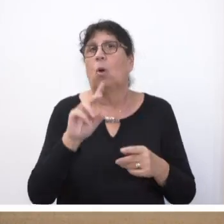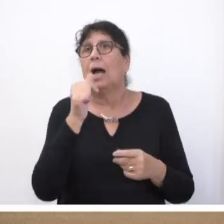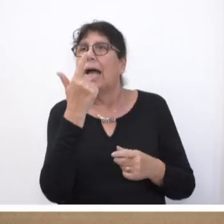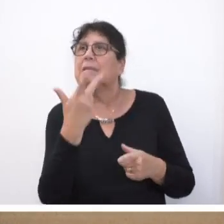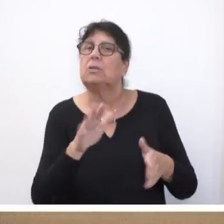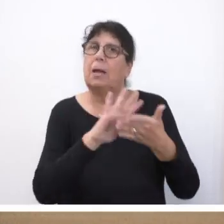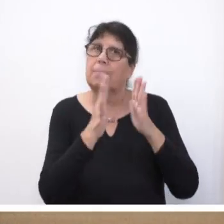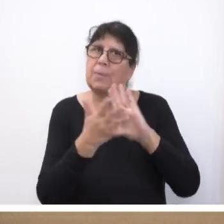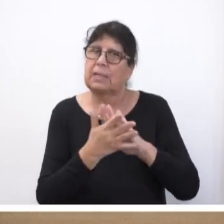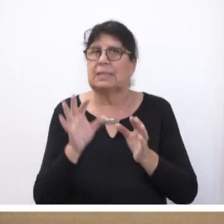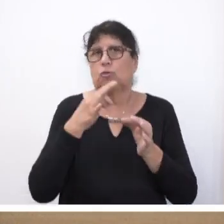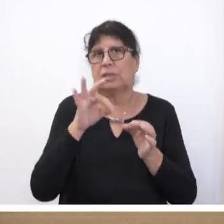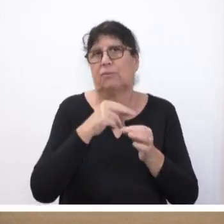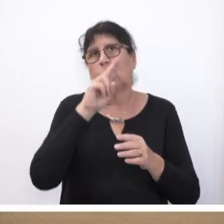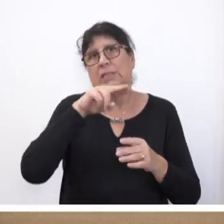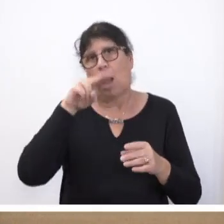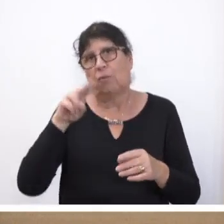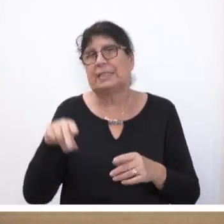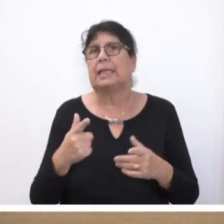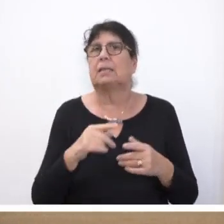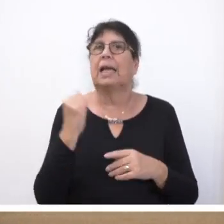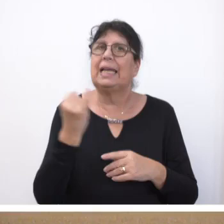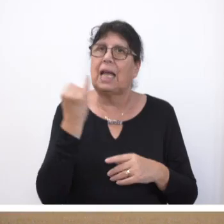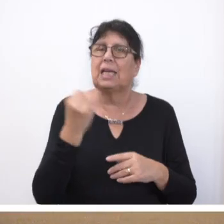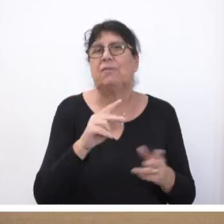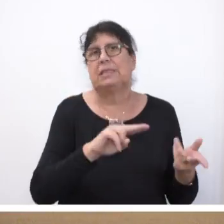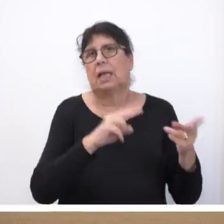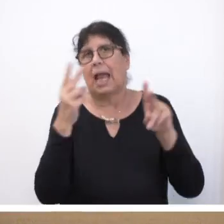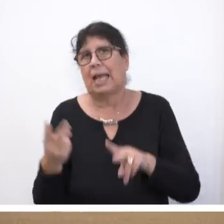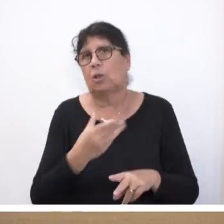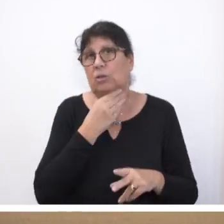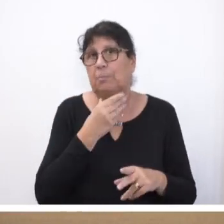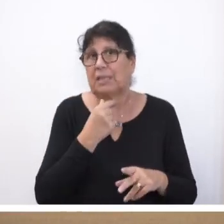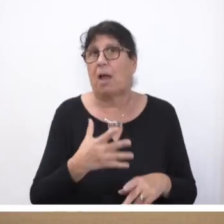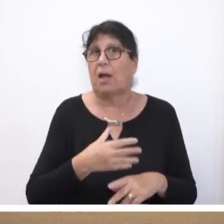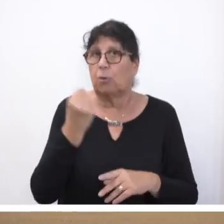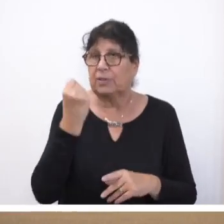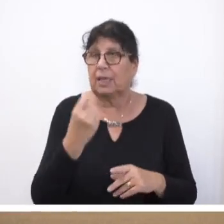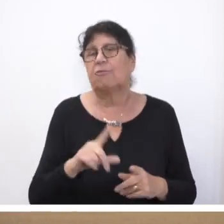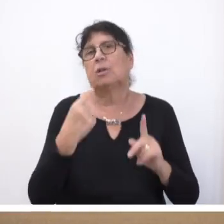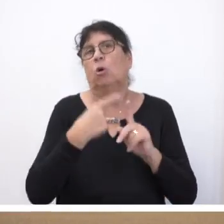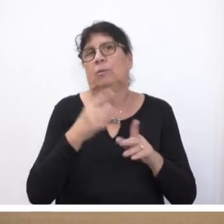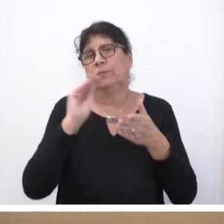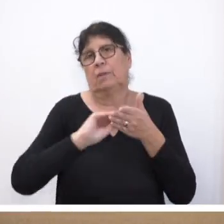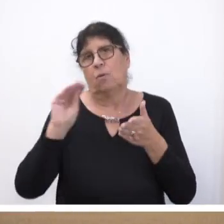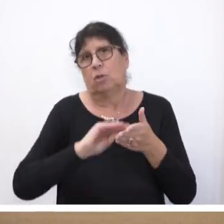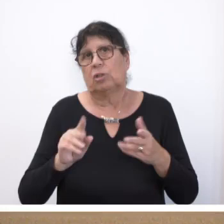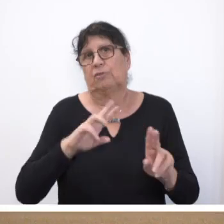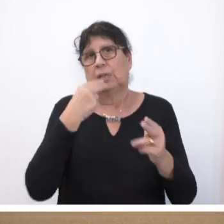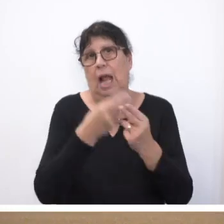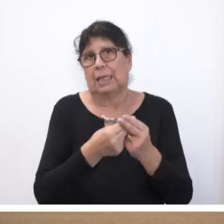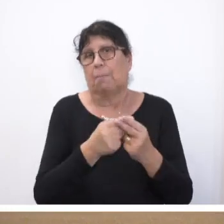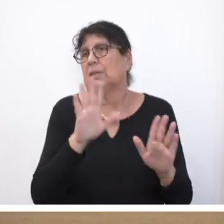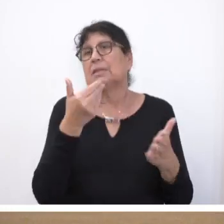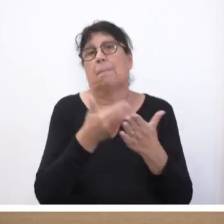in der Praxis der Stiftungsaufsicht identifizierte Änderungsbedarfe aufgegriffen und die entsprechenden Vorschriften angepasst.